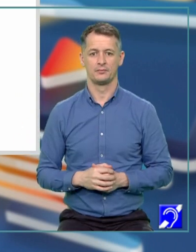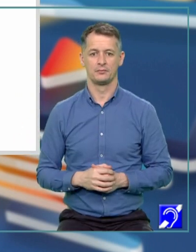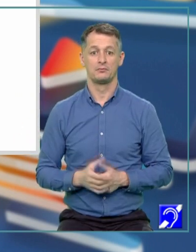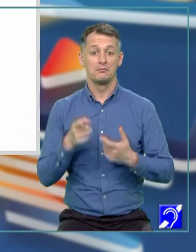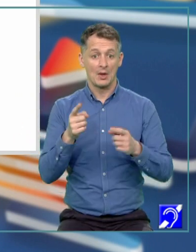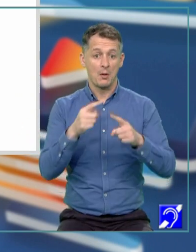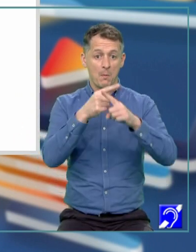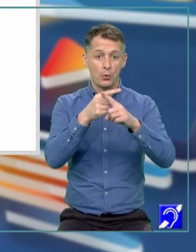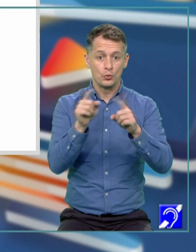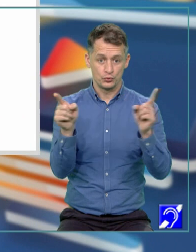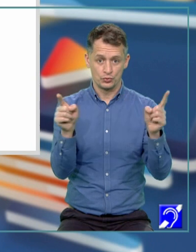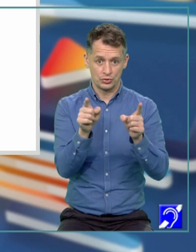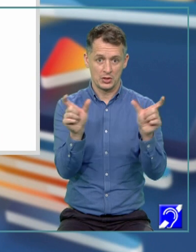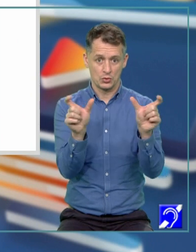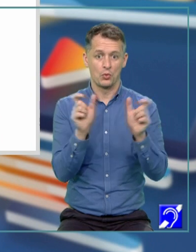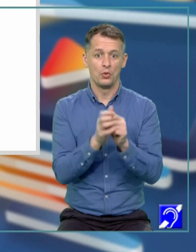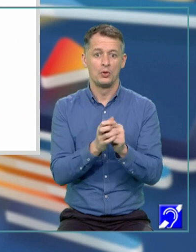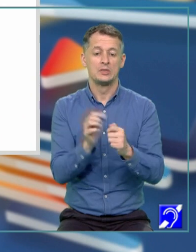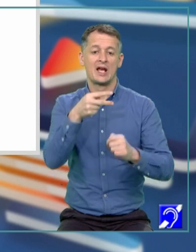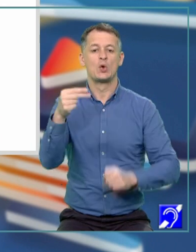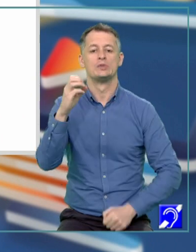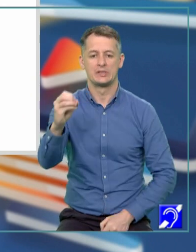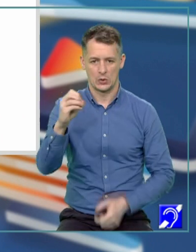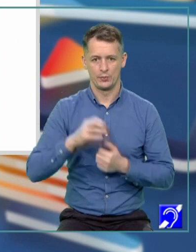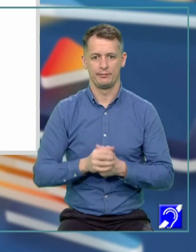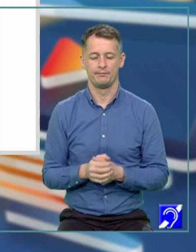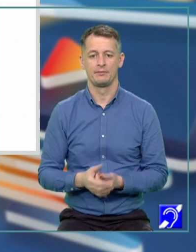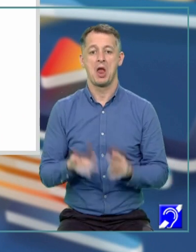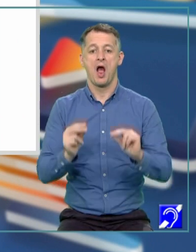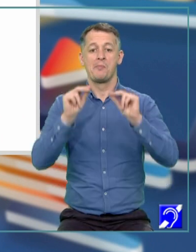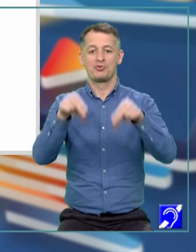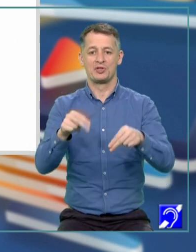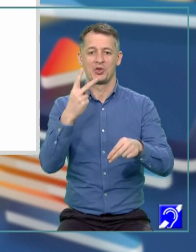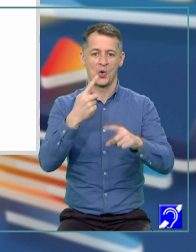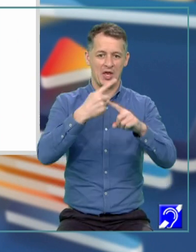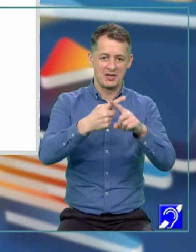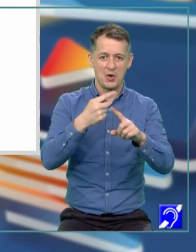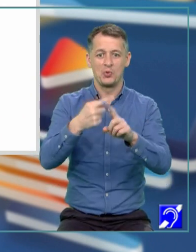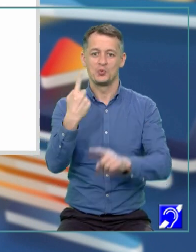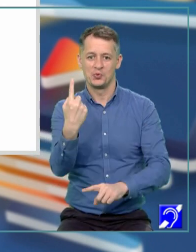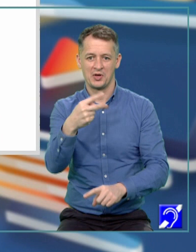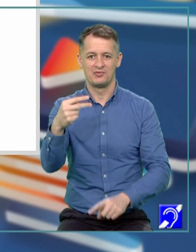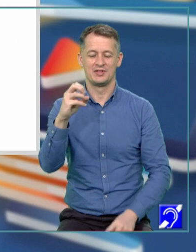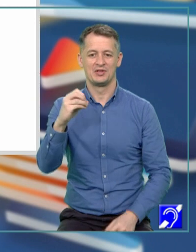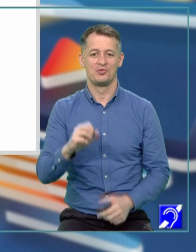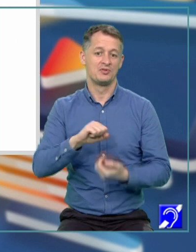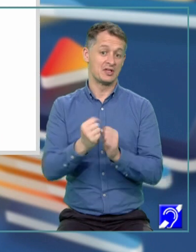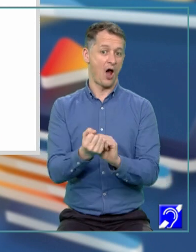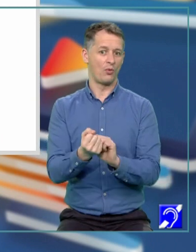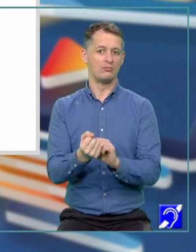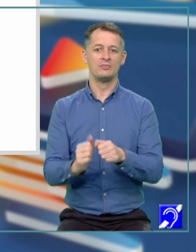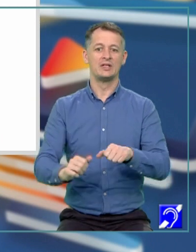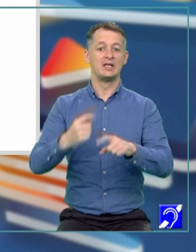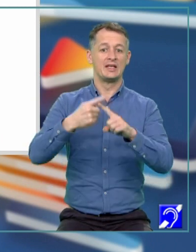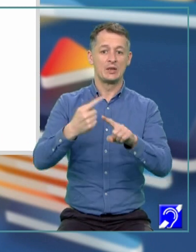Produsul acesta este egal cu 0, așadar, iată-ne, am ajuns la 2X plus 1 este egal cu 0, sau X plus 6 este